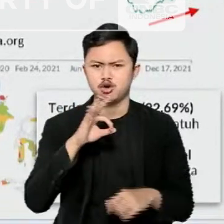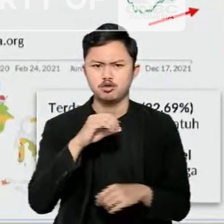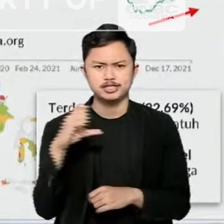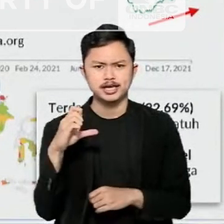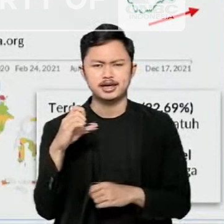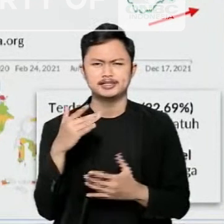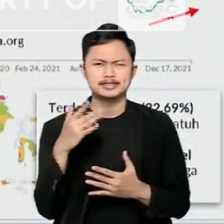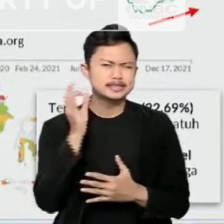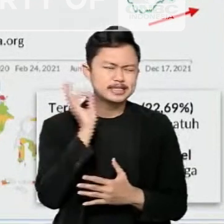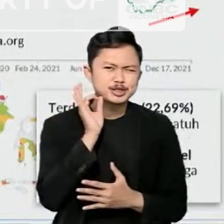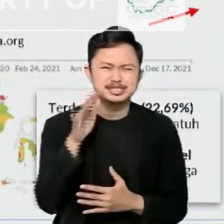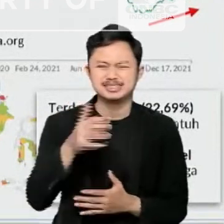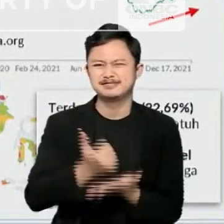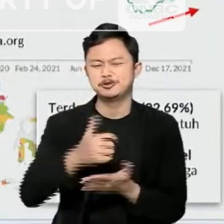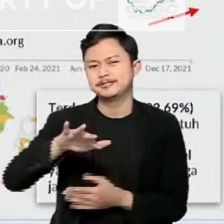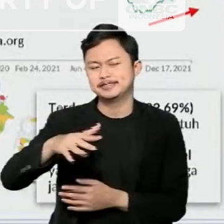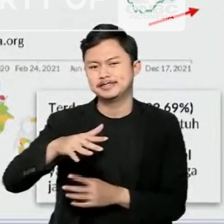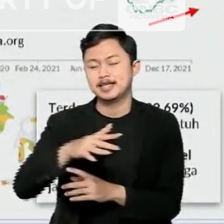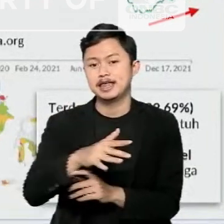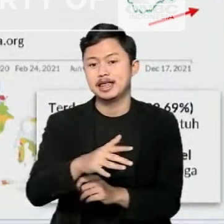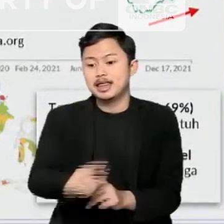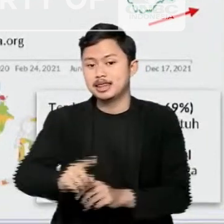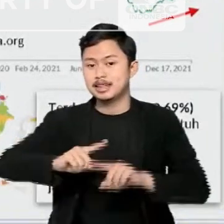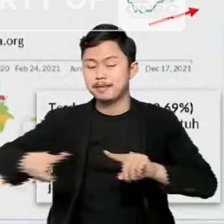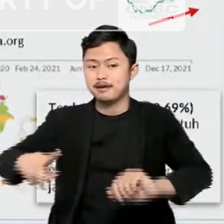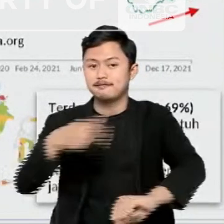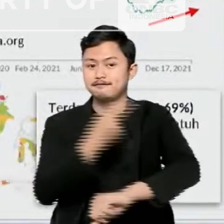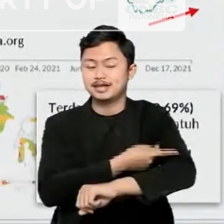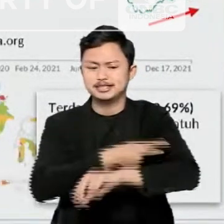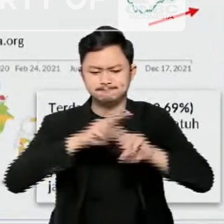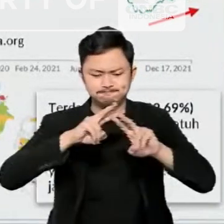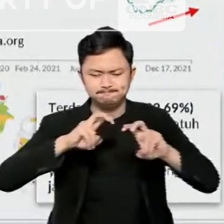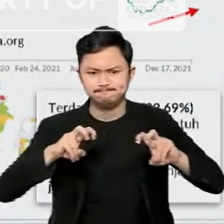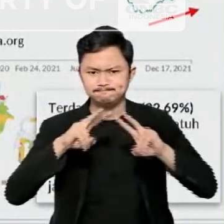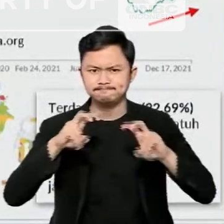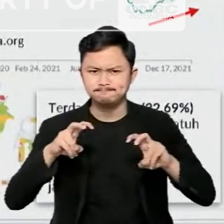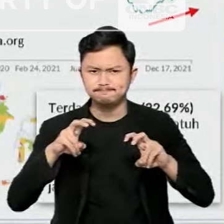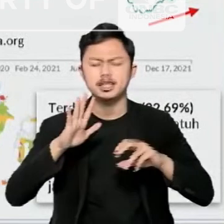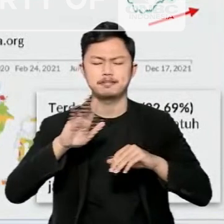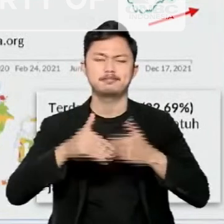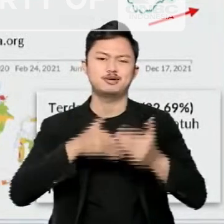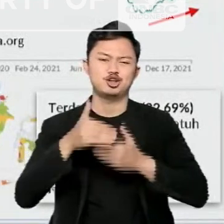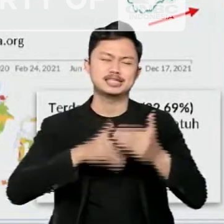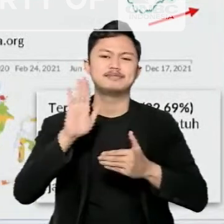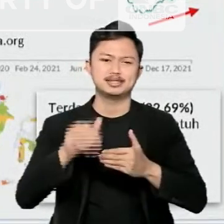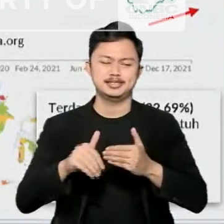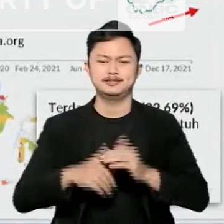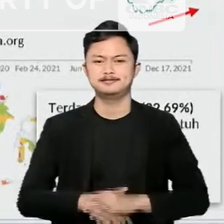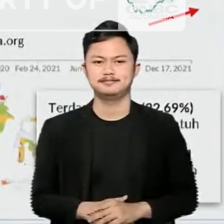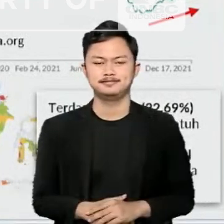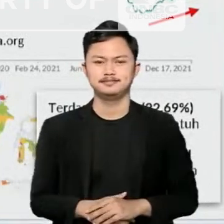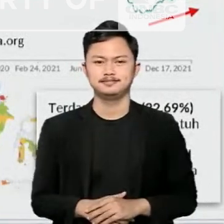cenderung ringan, sedangkan dampaknya pada vaksin dan alat uji diagnostik masih ditelaah lebih lanjut.